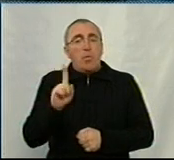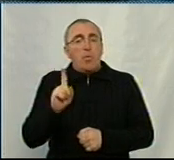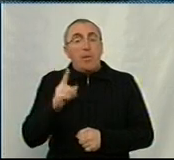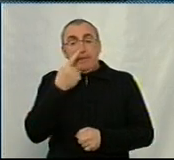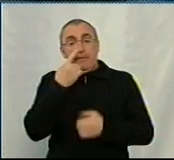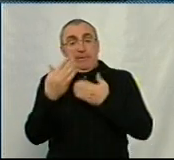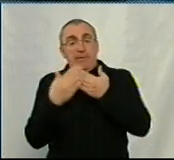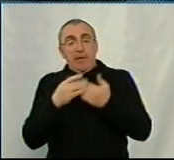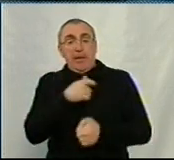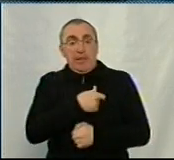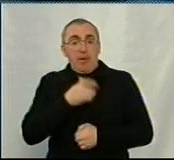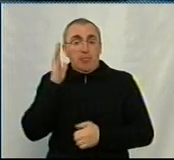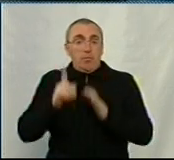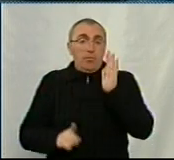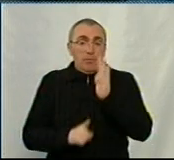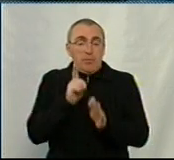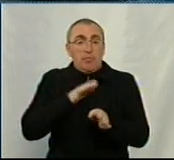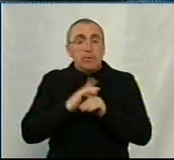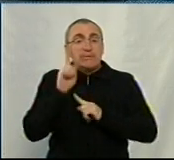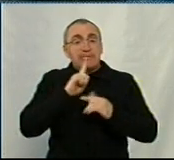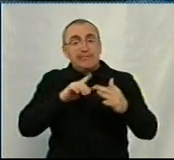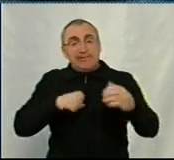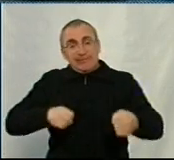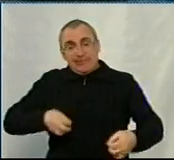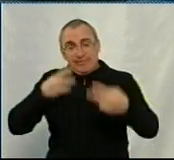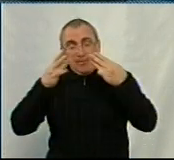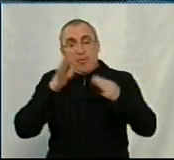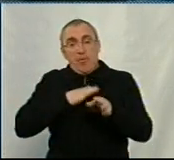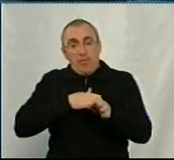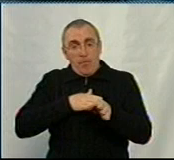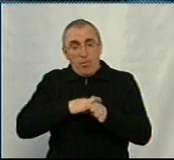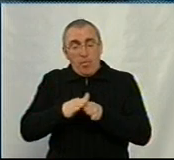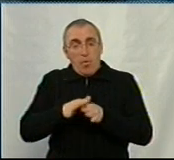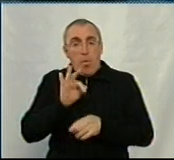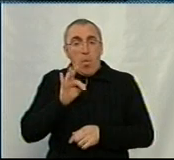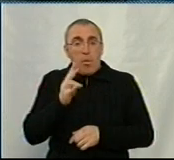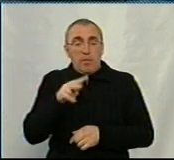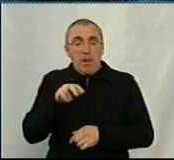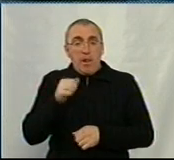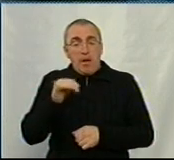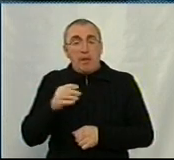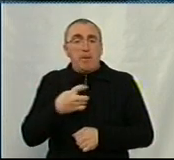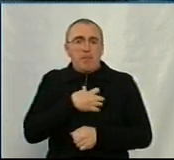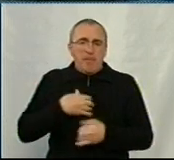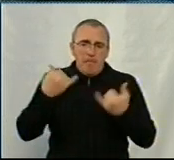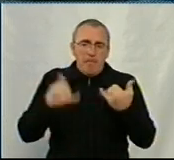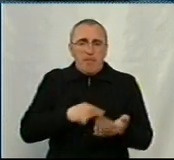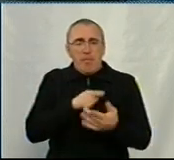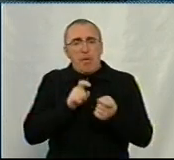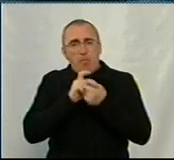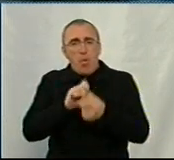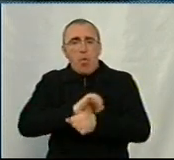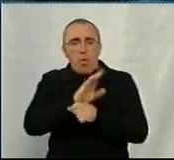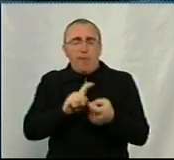незабаром депутати мають влаштувати, провести сесію міської ради, і відбудеться вона онлайн. Пріоритетні питання там, боротьба з